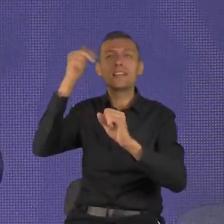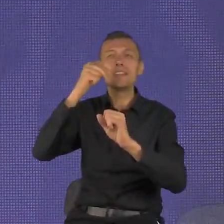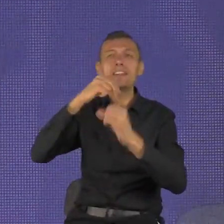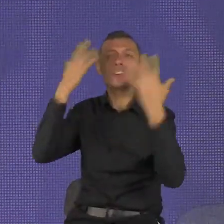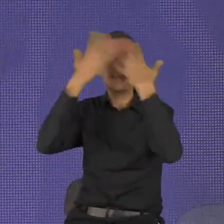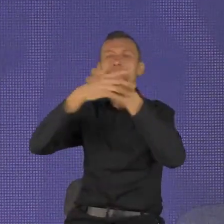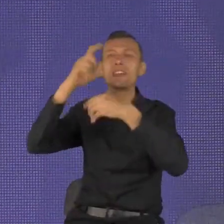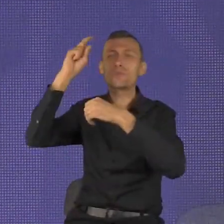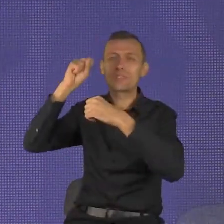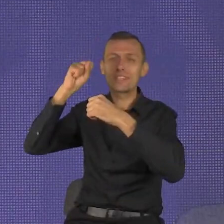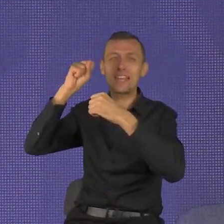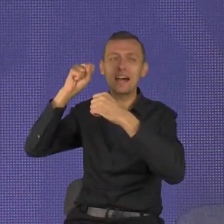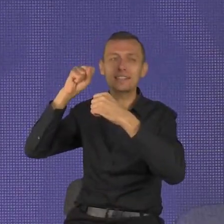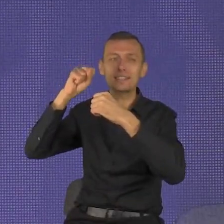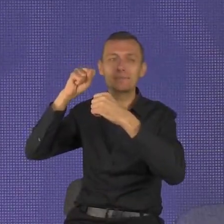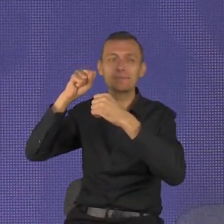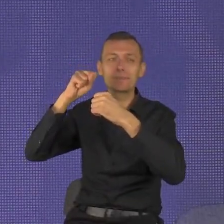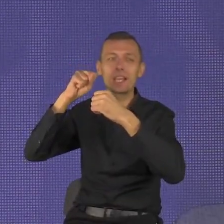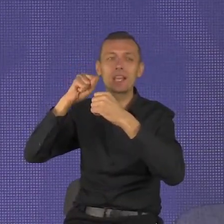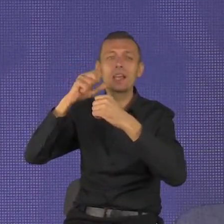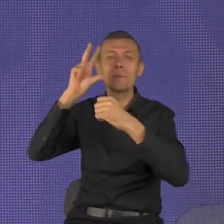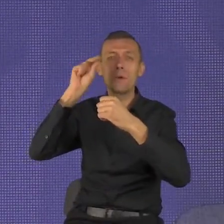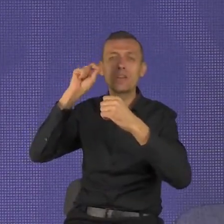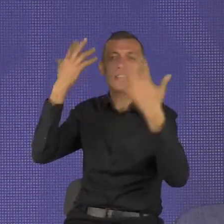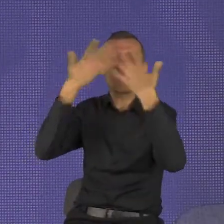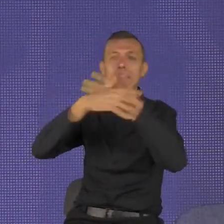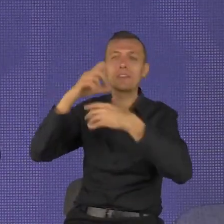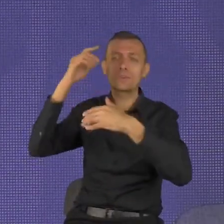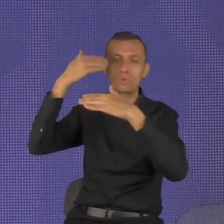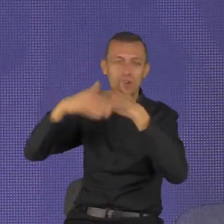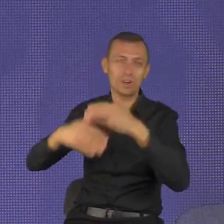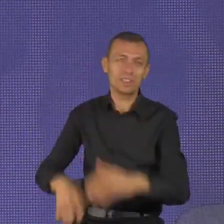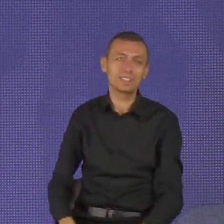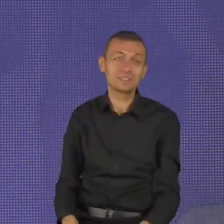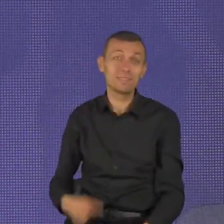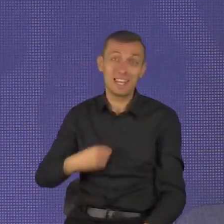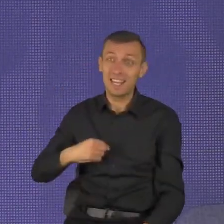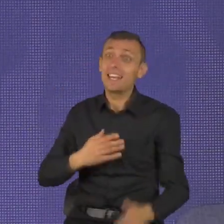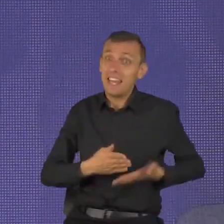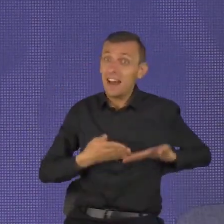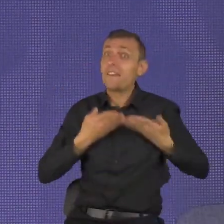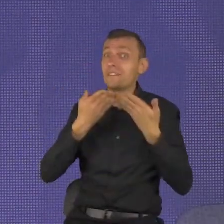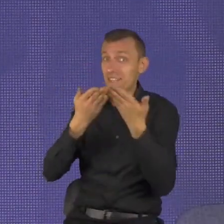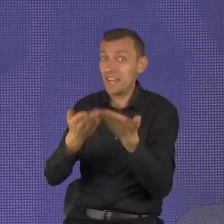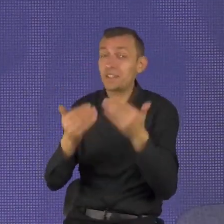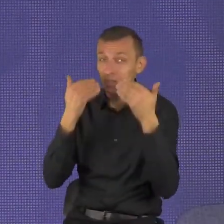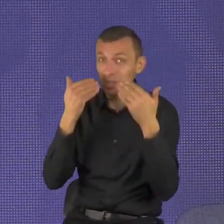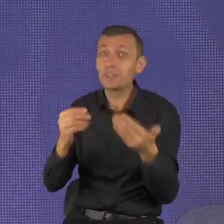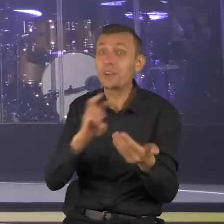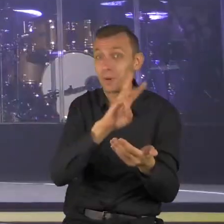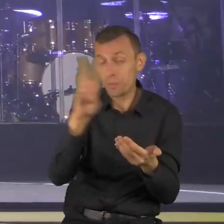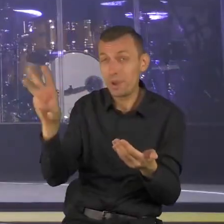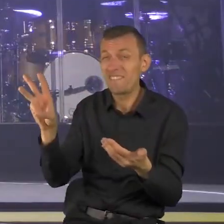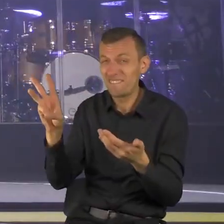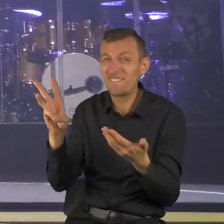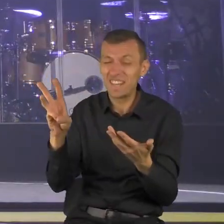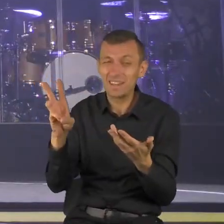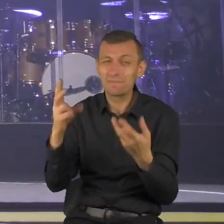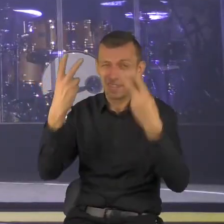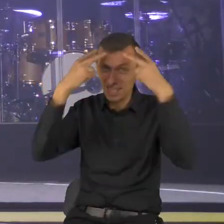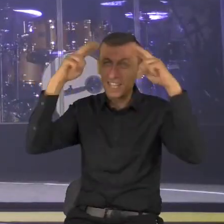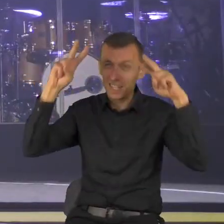tak, jestem wdzięczny wielu z Was za to, że to szanujecie i proszę, żebyście to robili, bo ja naprawdę żyję pospiesznym życiem.